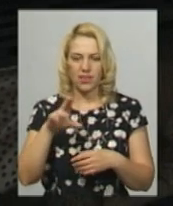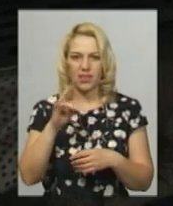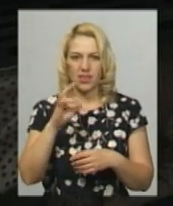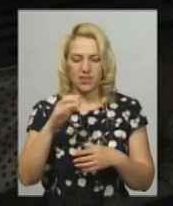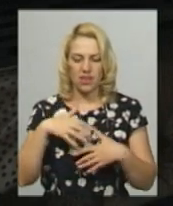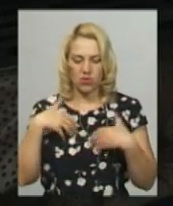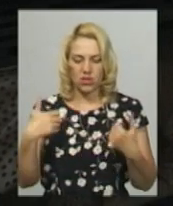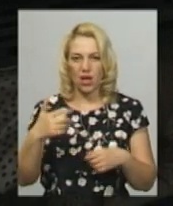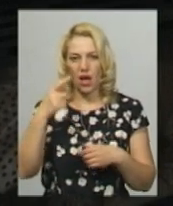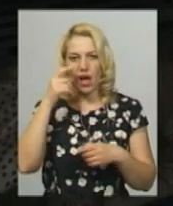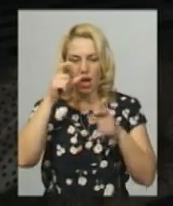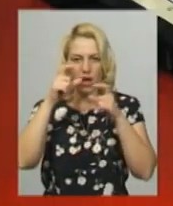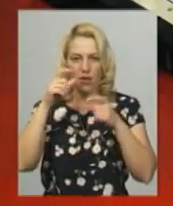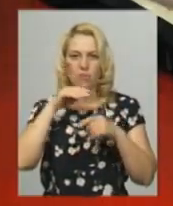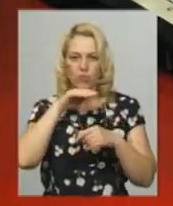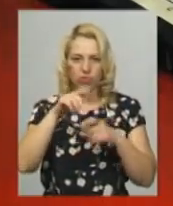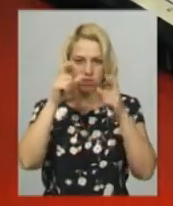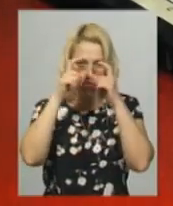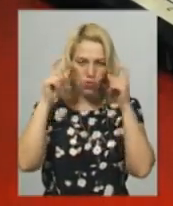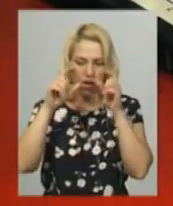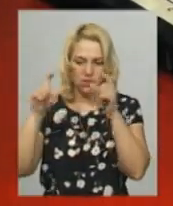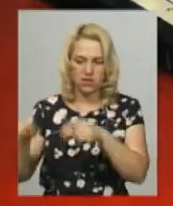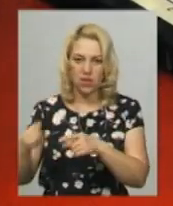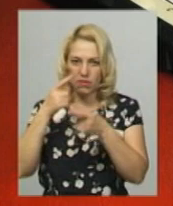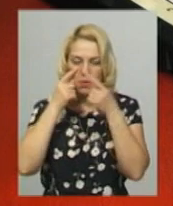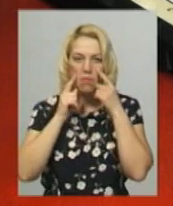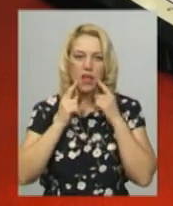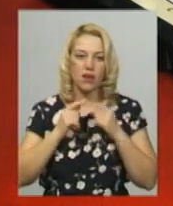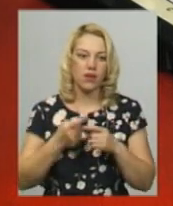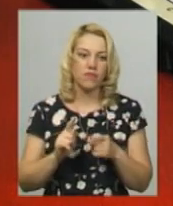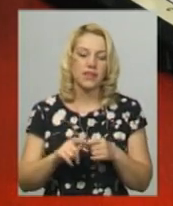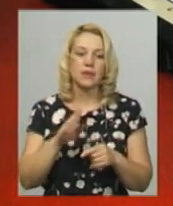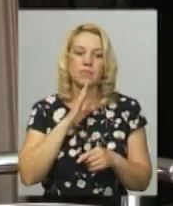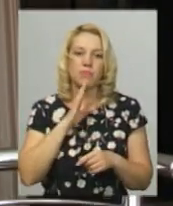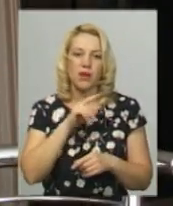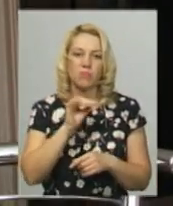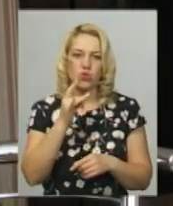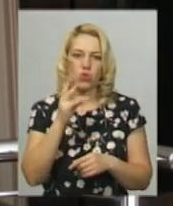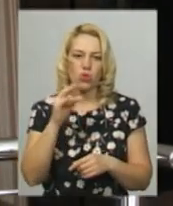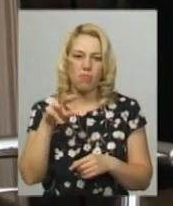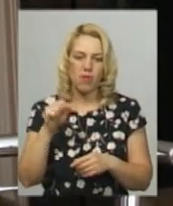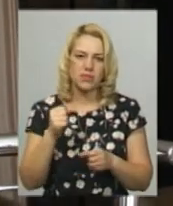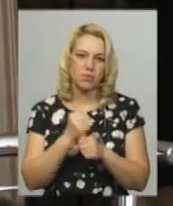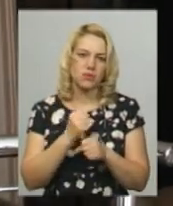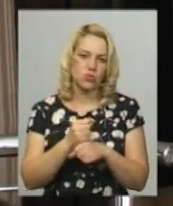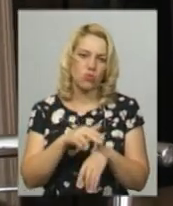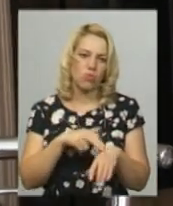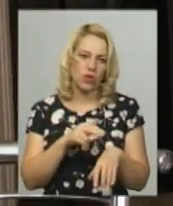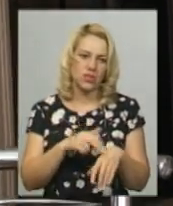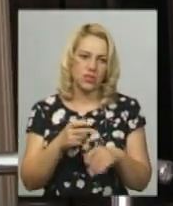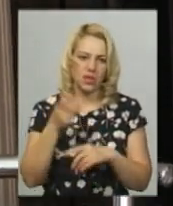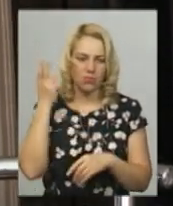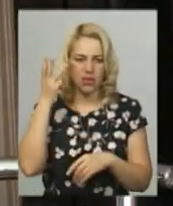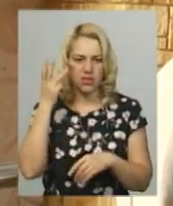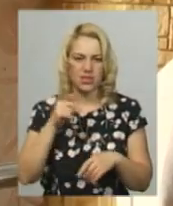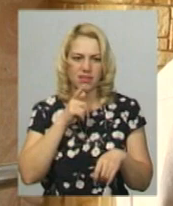в дитини, маленько, і почали котитися сльози. 38-річна Олександра Чорномас – заміжня, працює у Заричанському відділку поліції міста Хмельницького інспектором